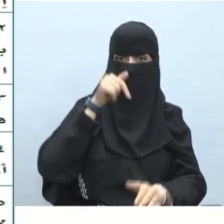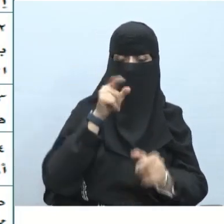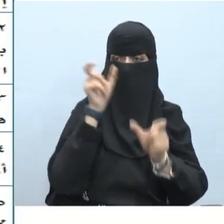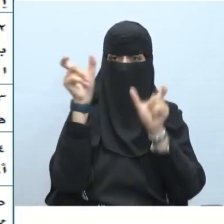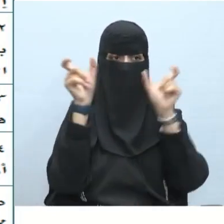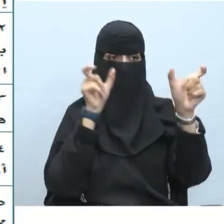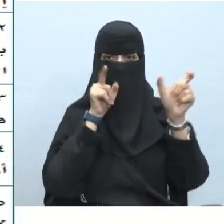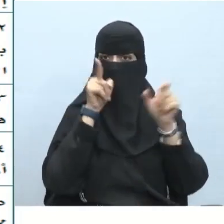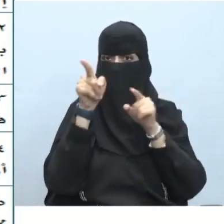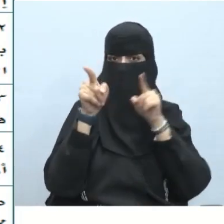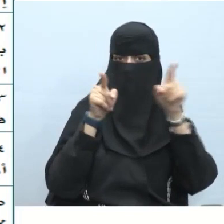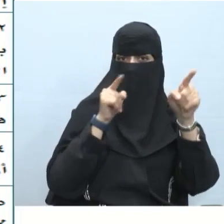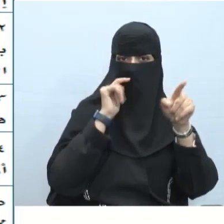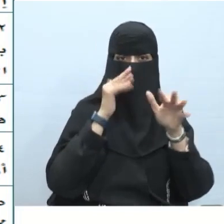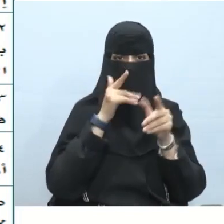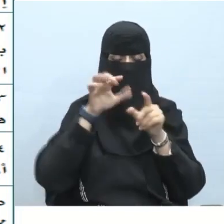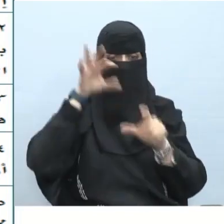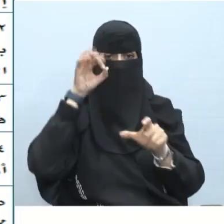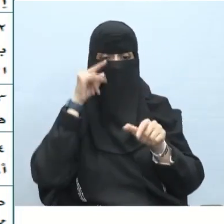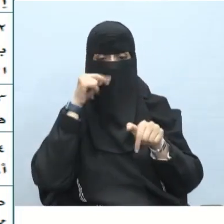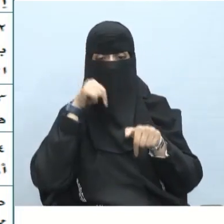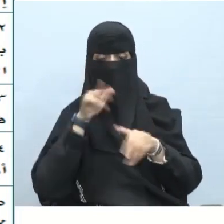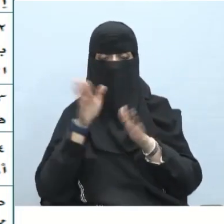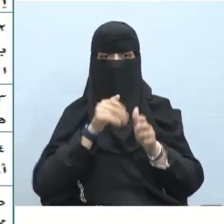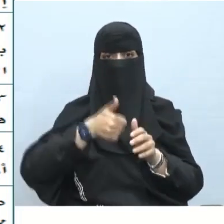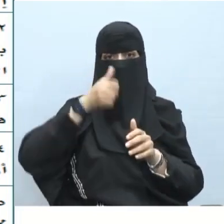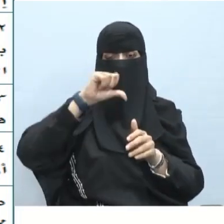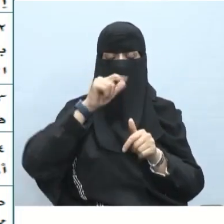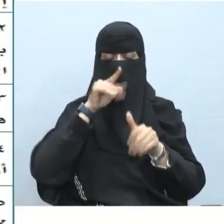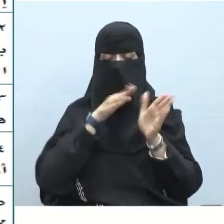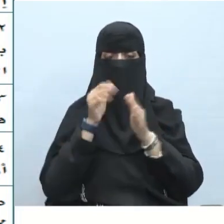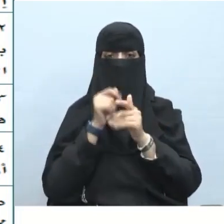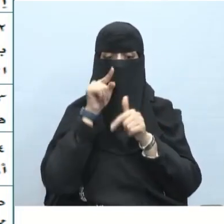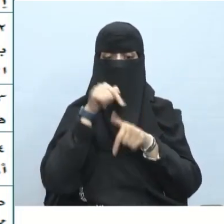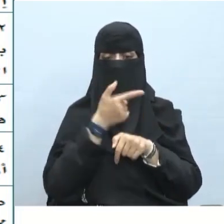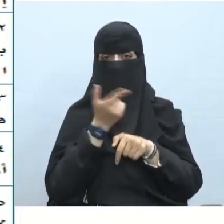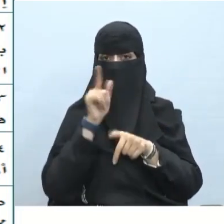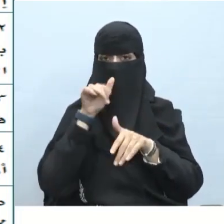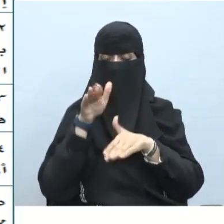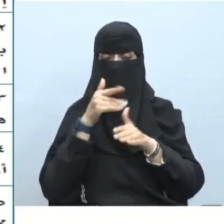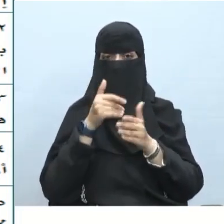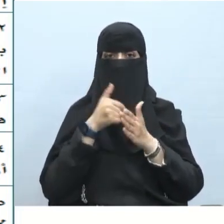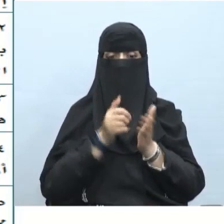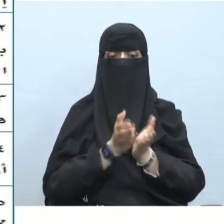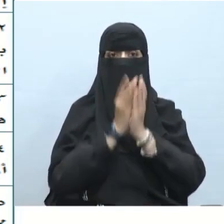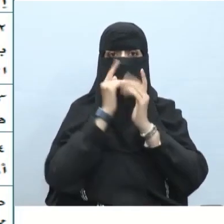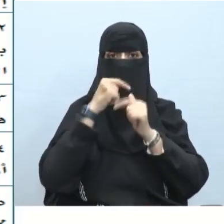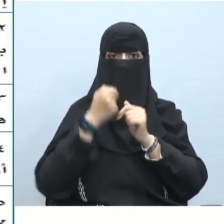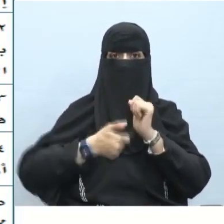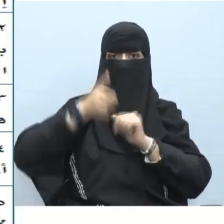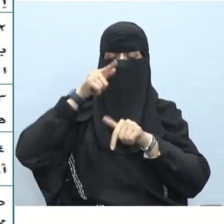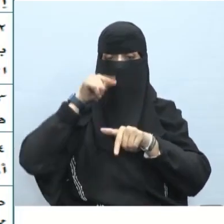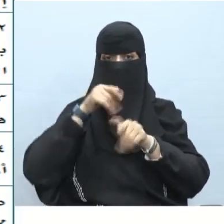التخيير بين أمرين إذن هو الضياع أو النجاة والجميع يرجو النجاة